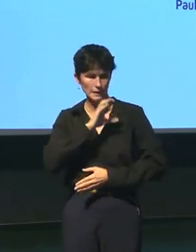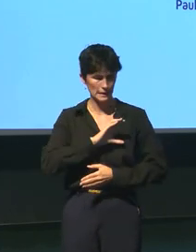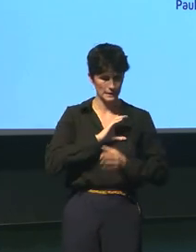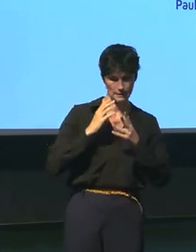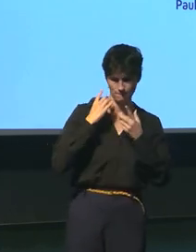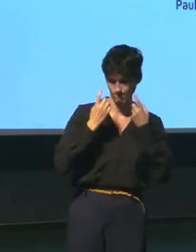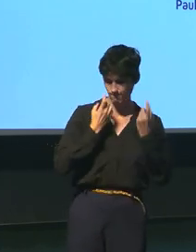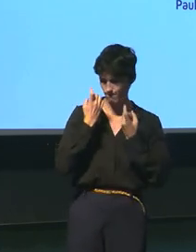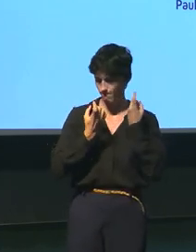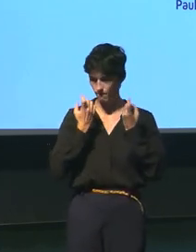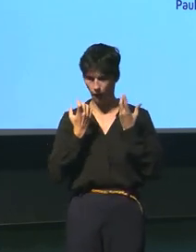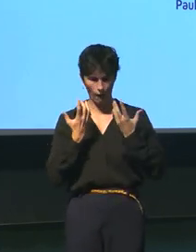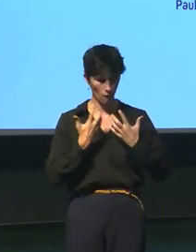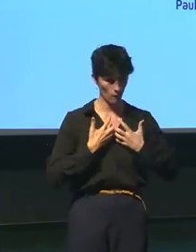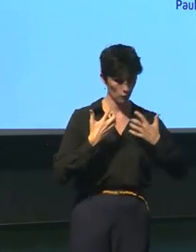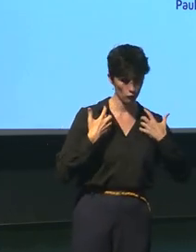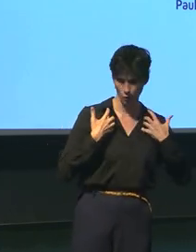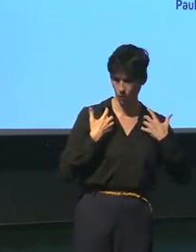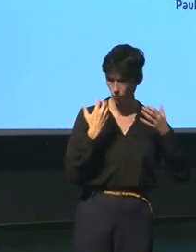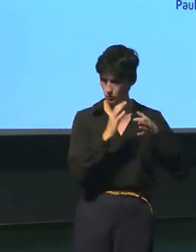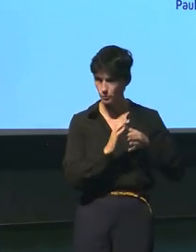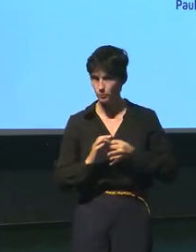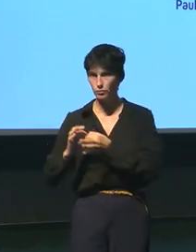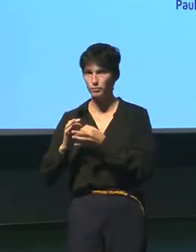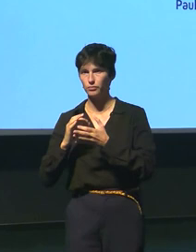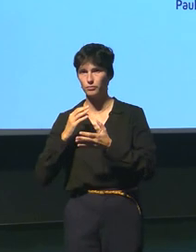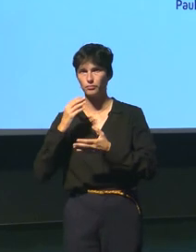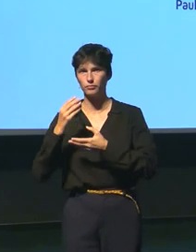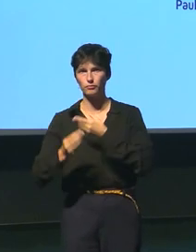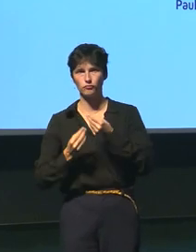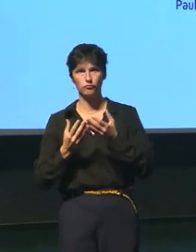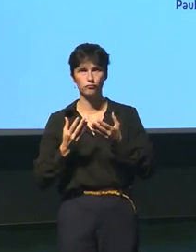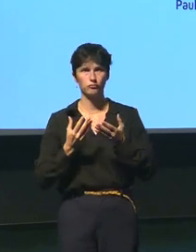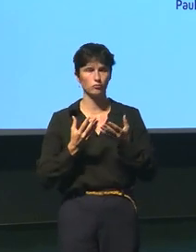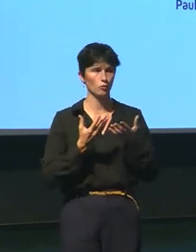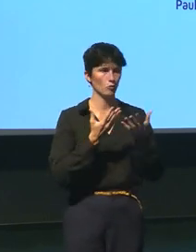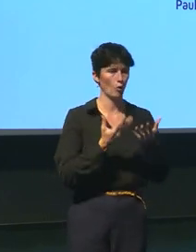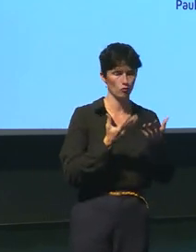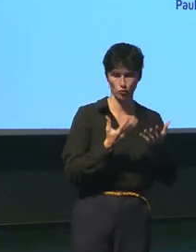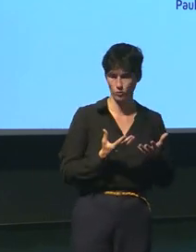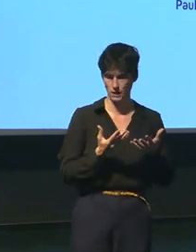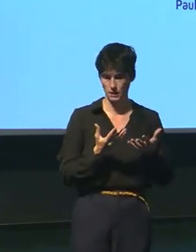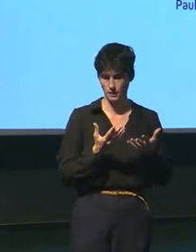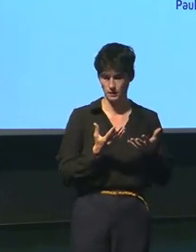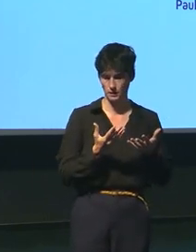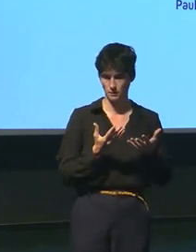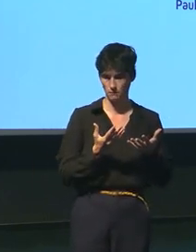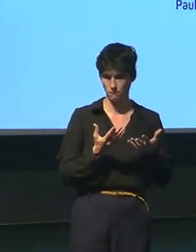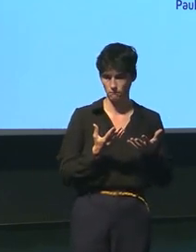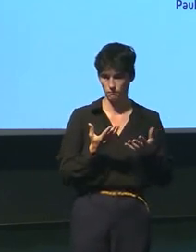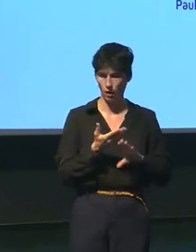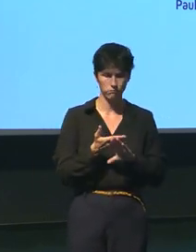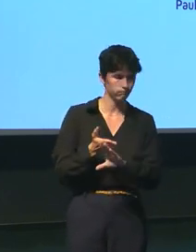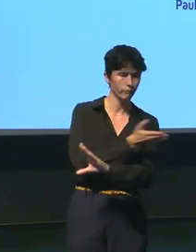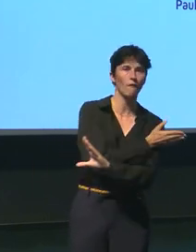avec un peu de science ou alors est-ce qu'il y en a eu entre aujourd'hui et l'époque de Jules Verne et puis il a une autre partie